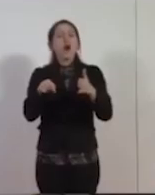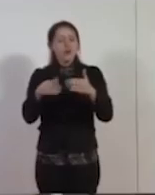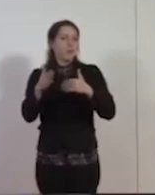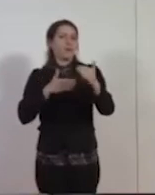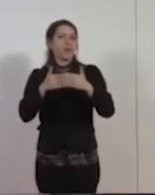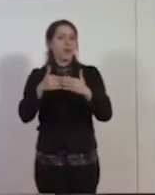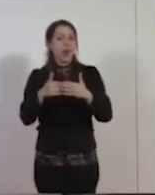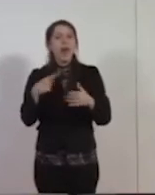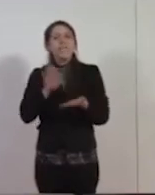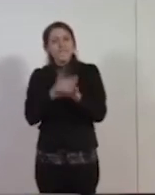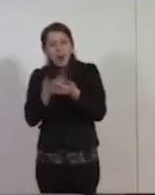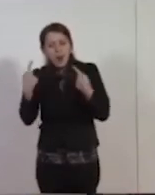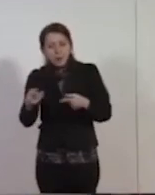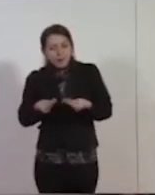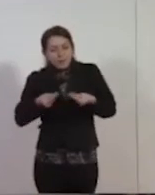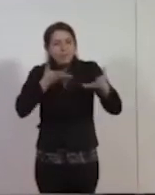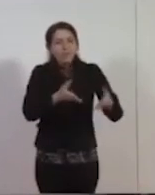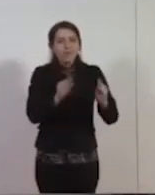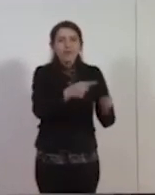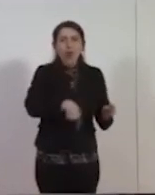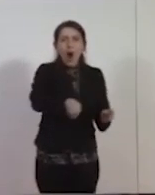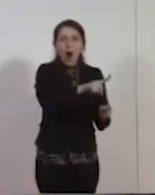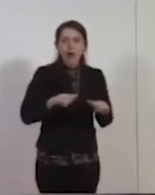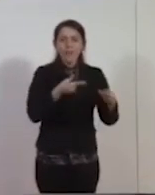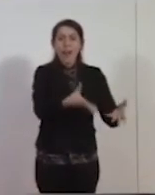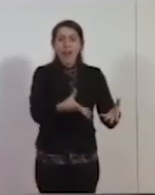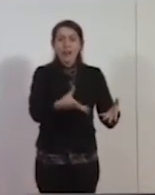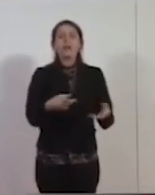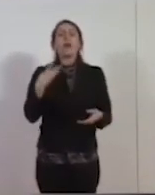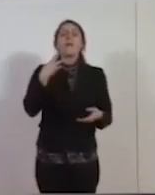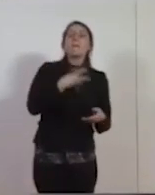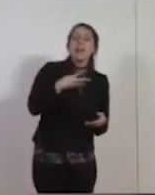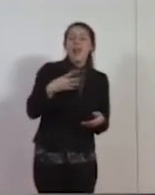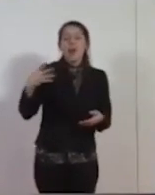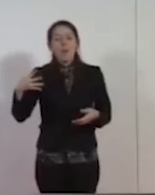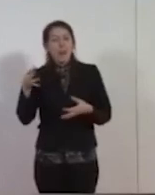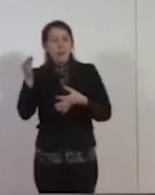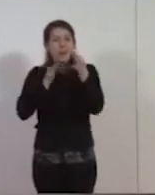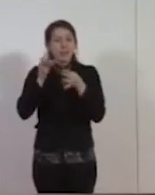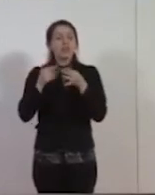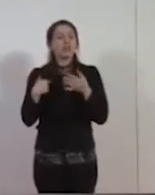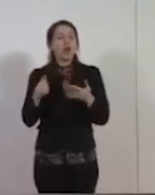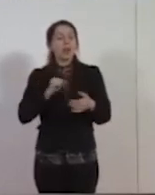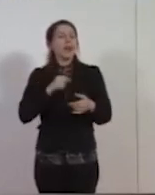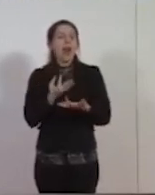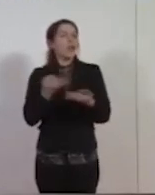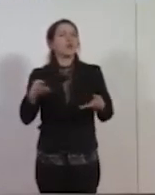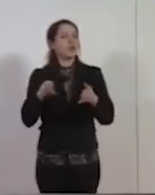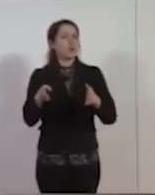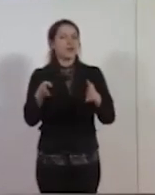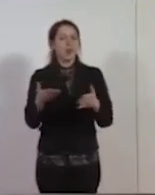ai nostri giovani. Io credo che con quello che ci hanno detto Matteo e Maurizio siamo sulla strada giusta. Andiamo avanti.